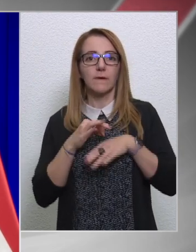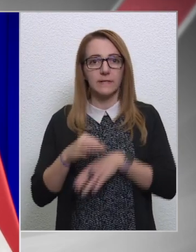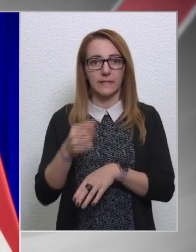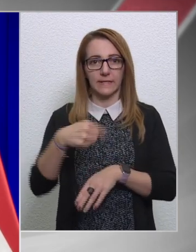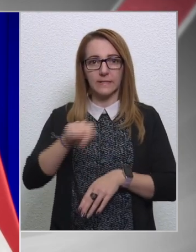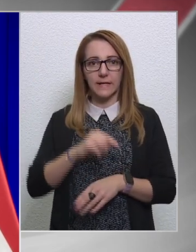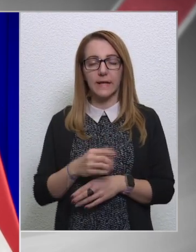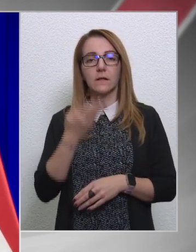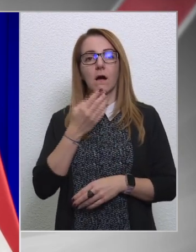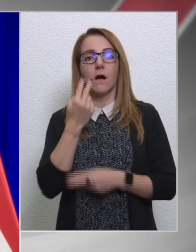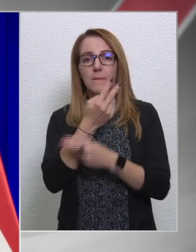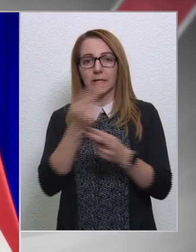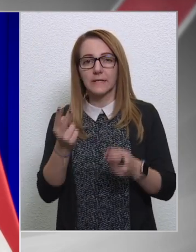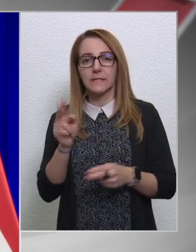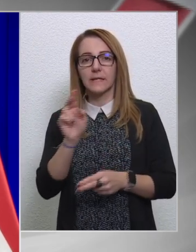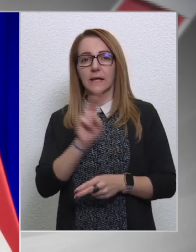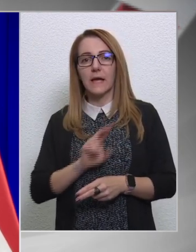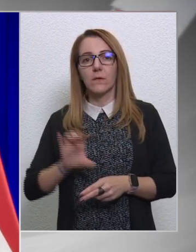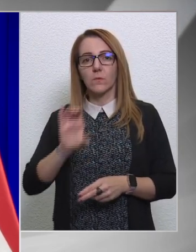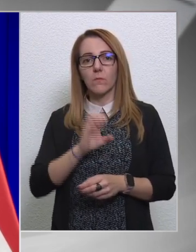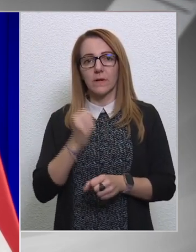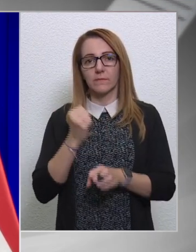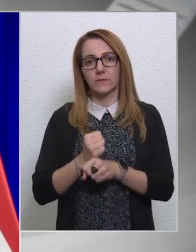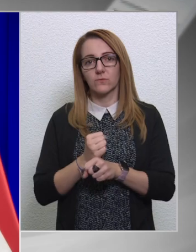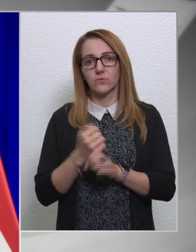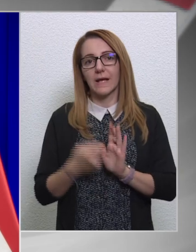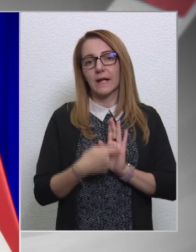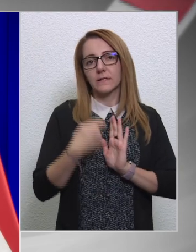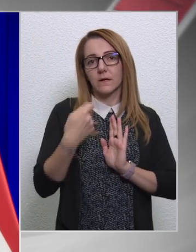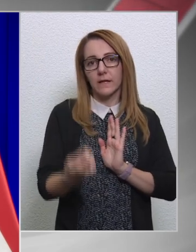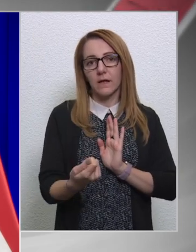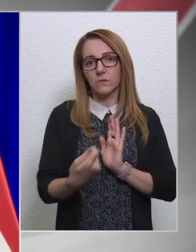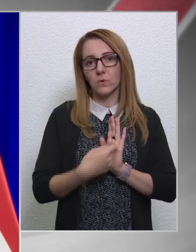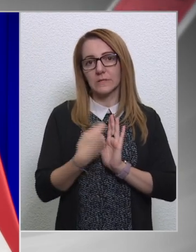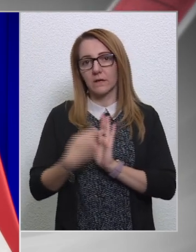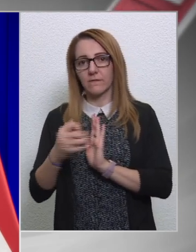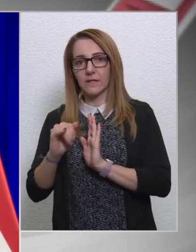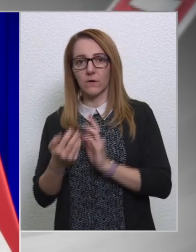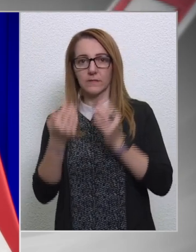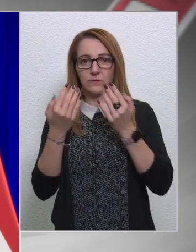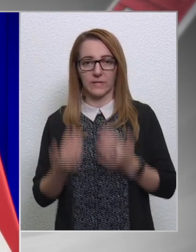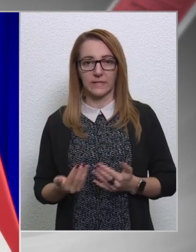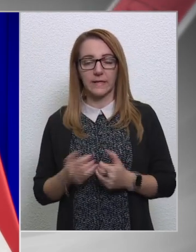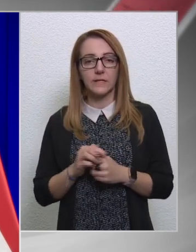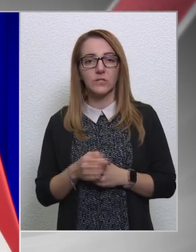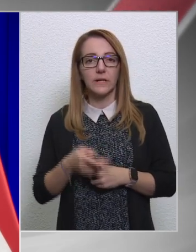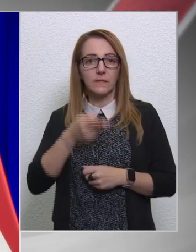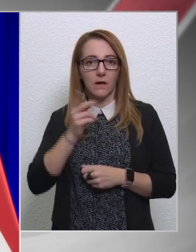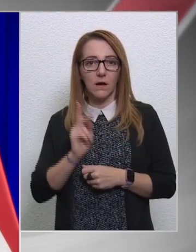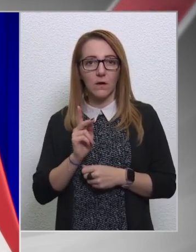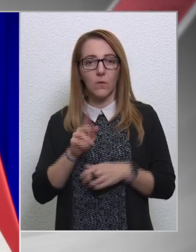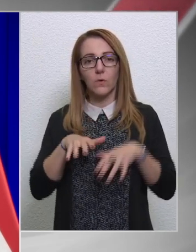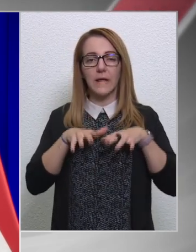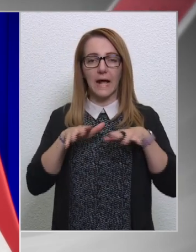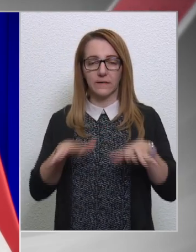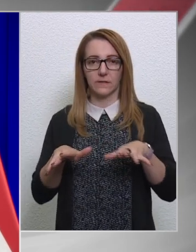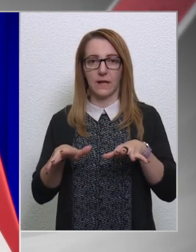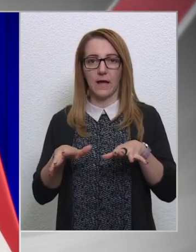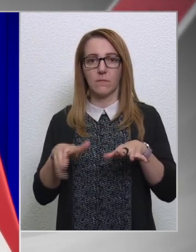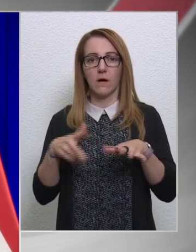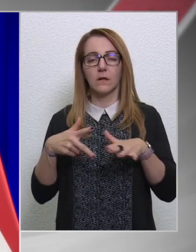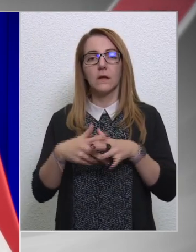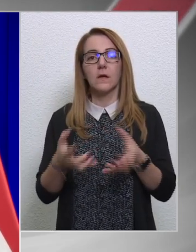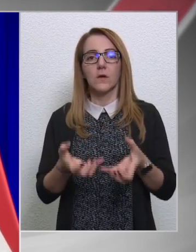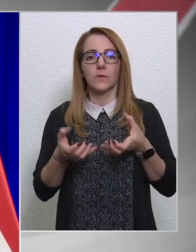megnézik az Európai Bizottság által kiadott kiadványokat és értékeléseket, akkor általában a